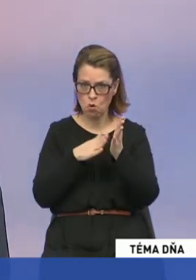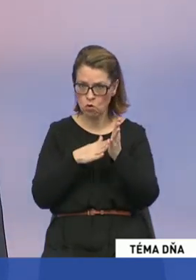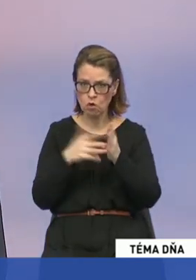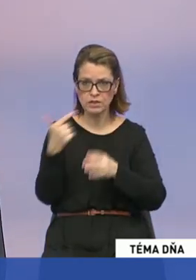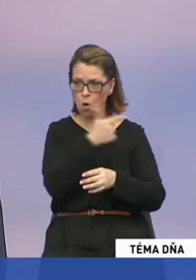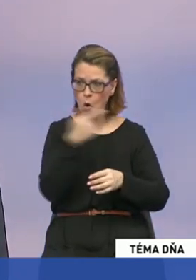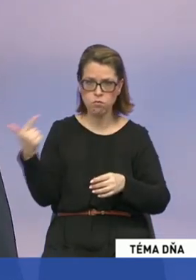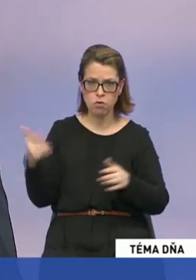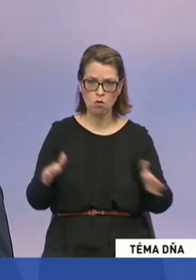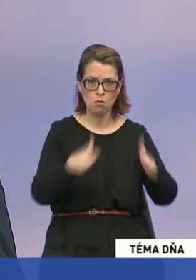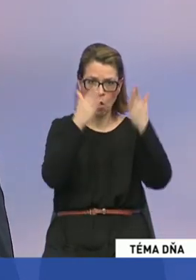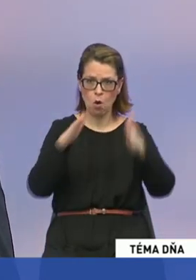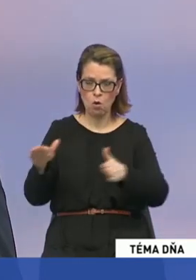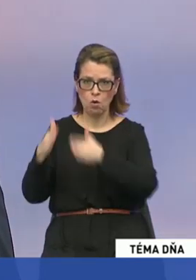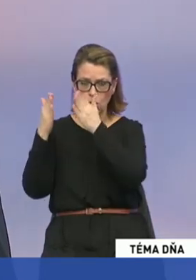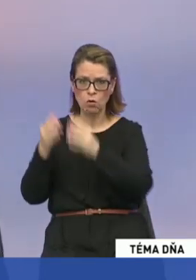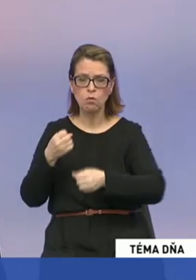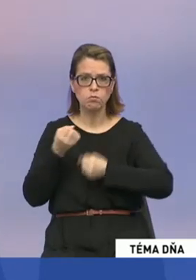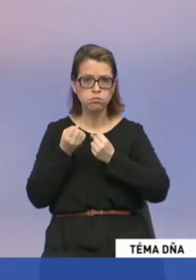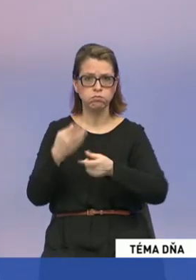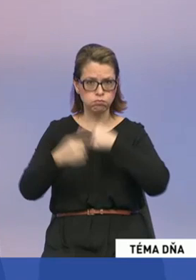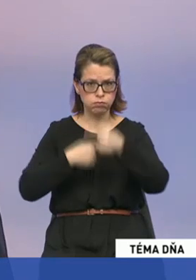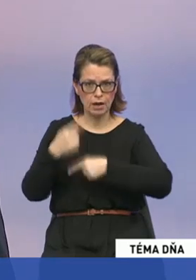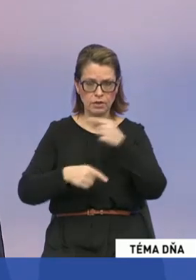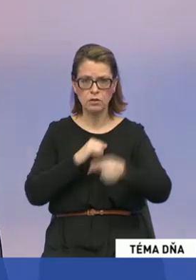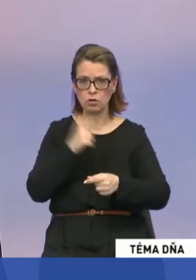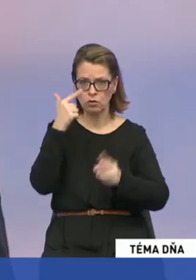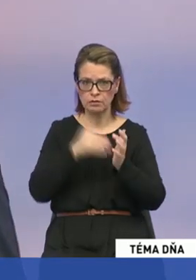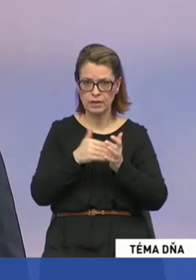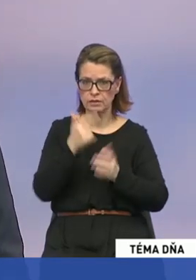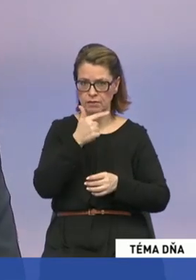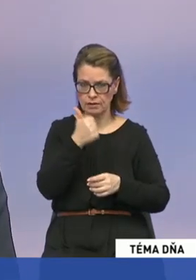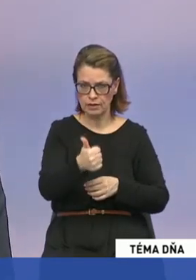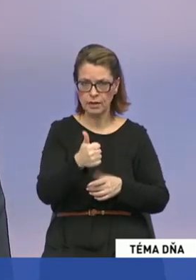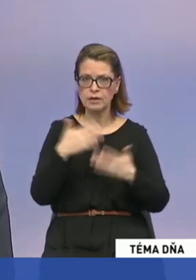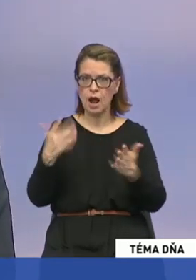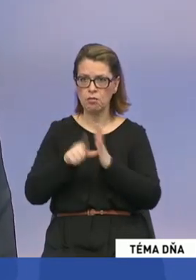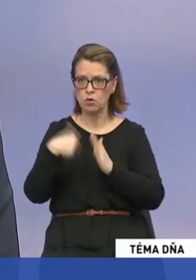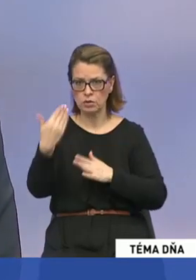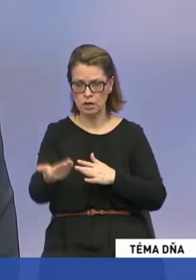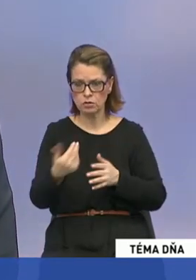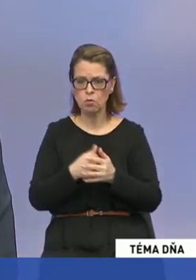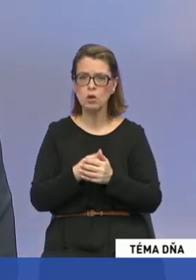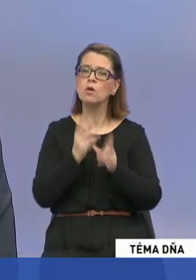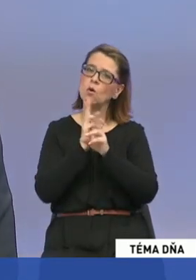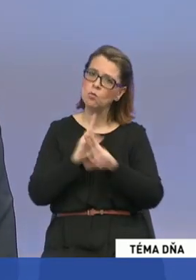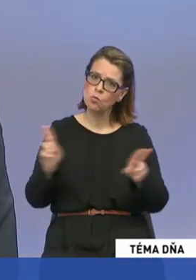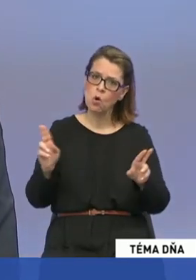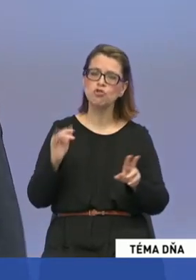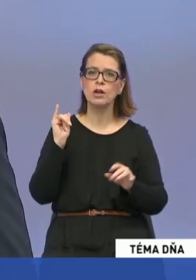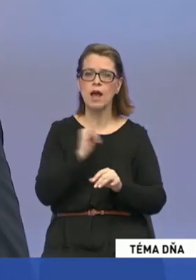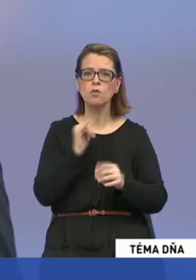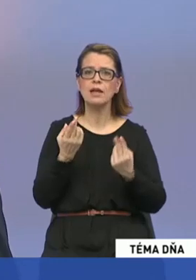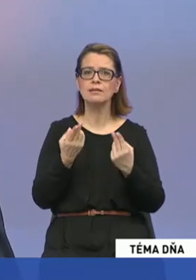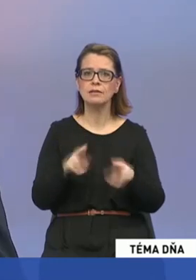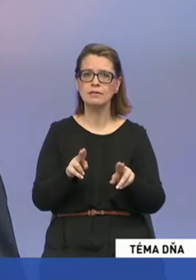blokov, do prevádzky v tých stanovených termínoch, či už je to rok 2021 alebo rok neskôr, tak môže naozaj dôjsť k tomu,